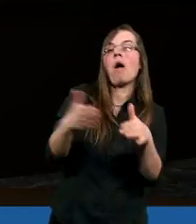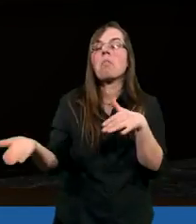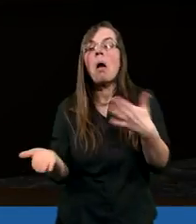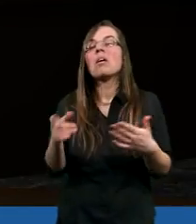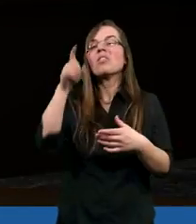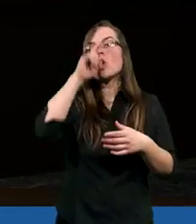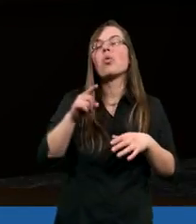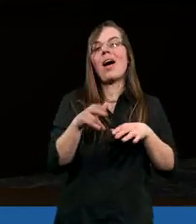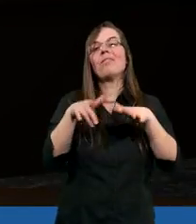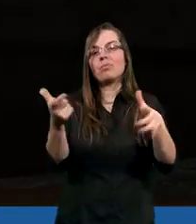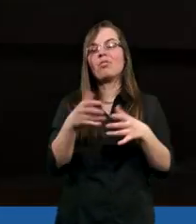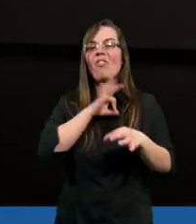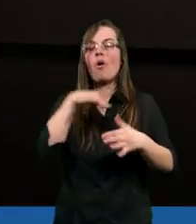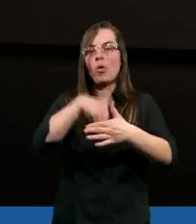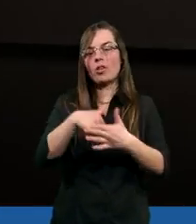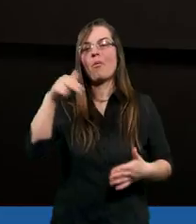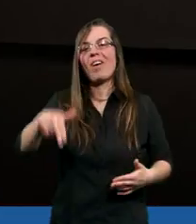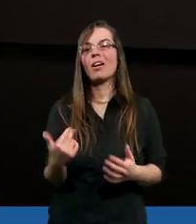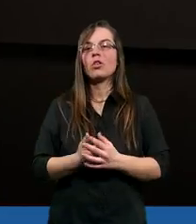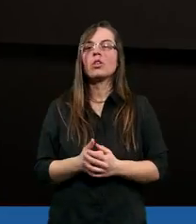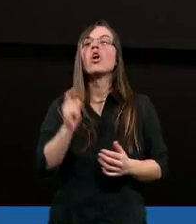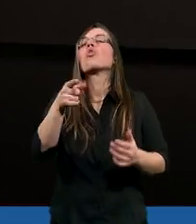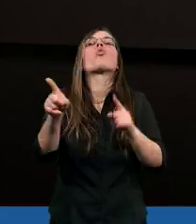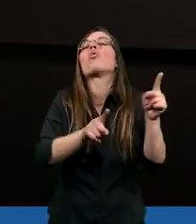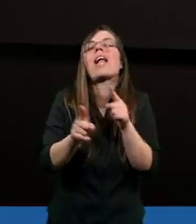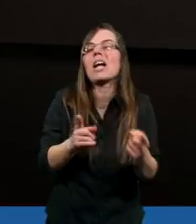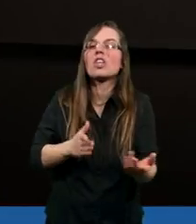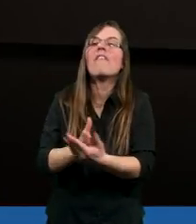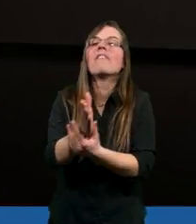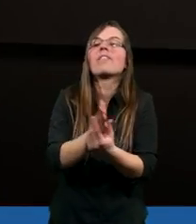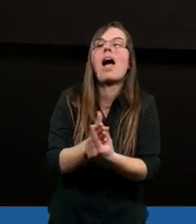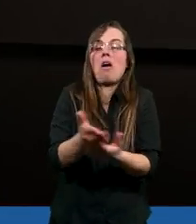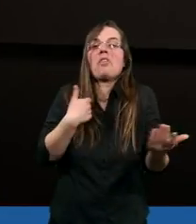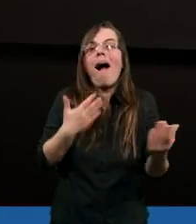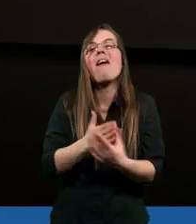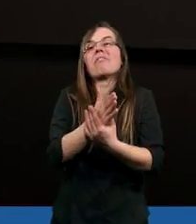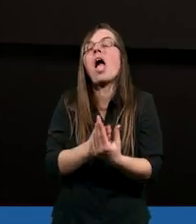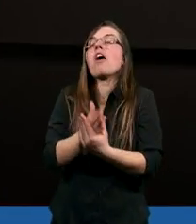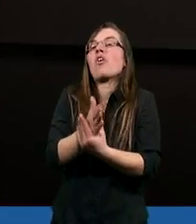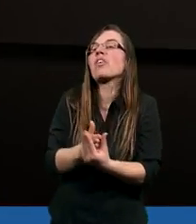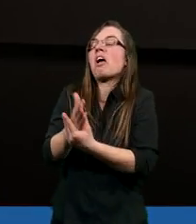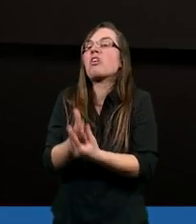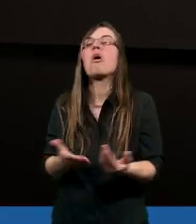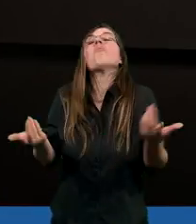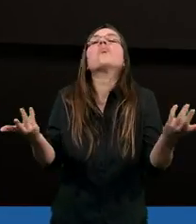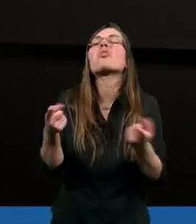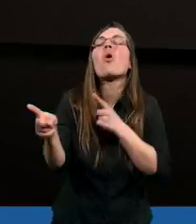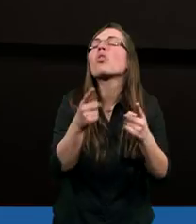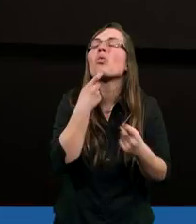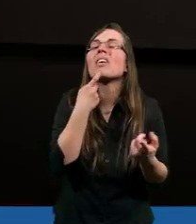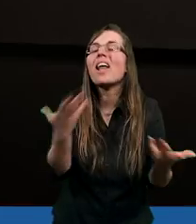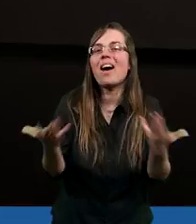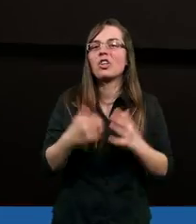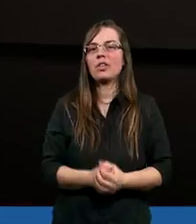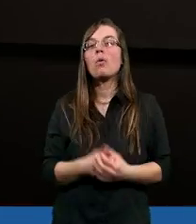swoim postępowaniu. Co to znaczy wierzyć? Wierzę, wierzę. Często deklarujemy,